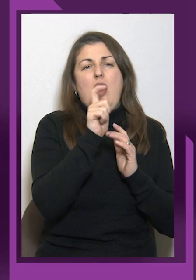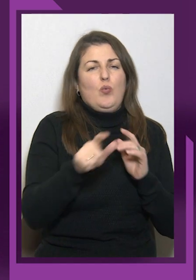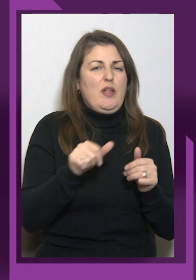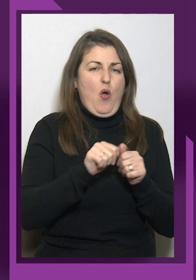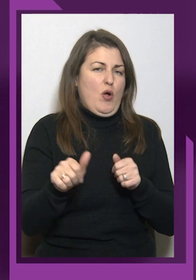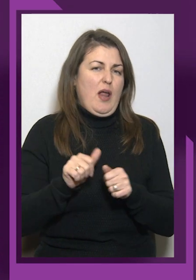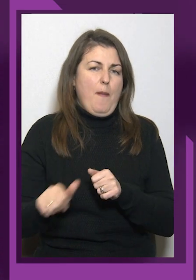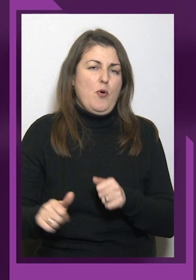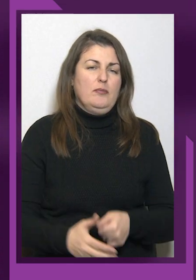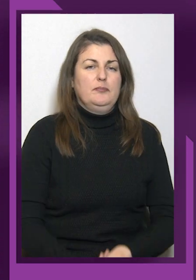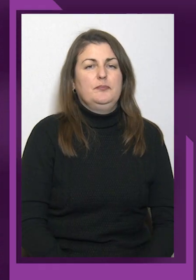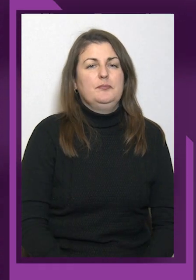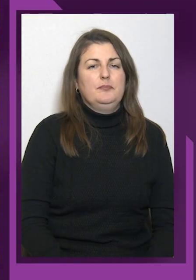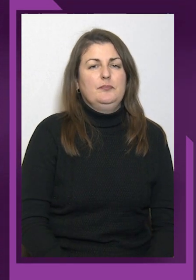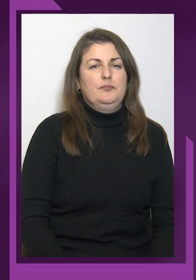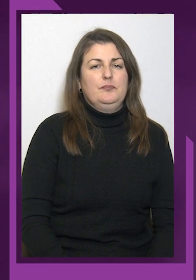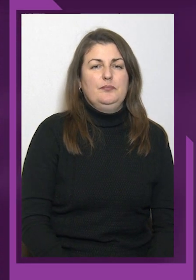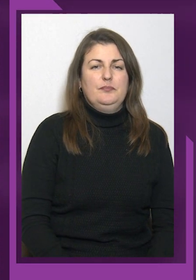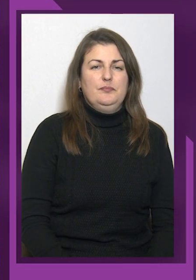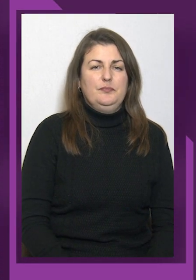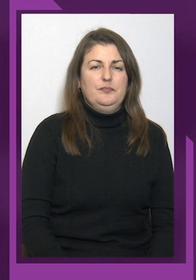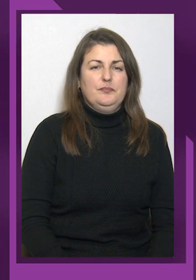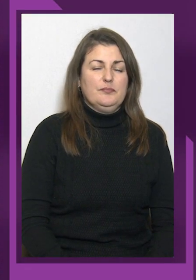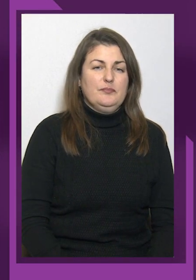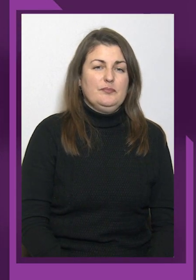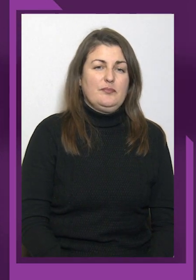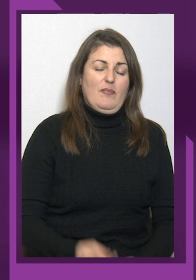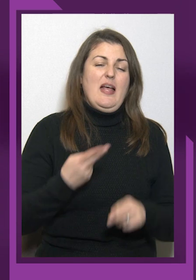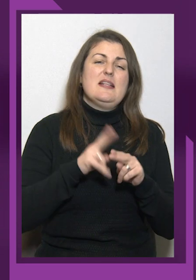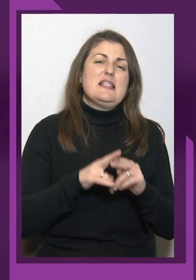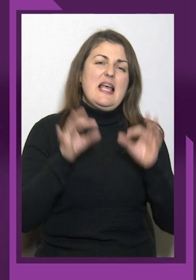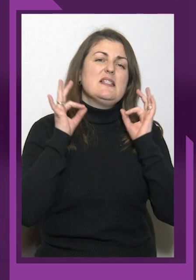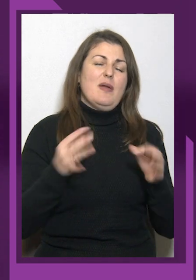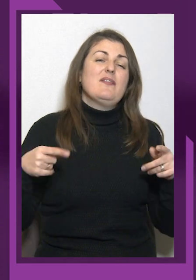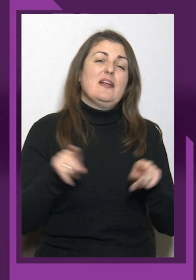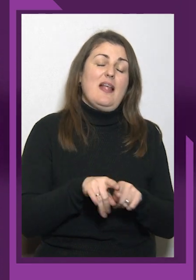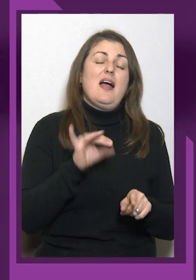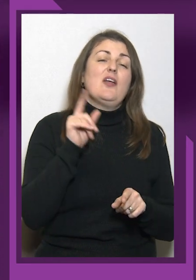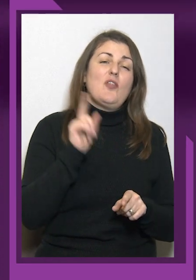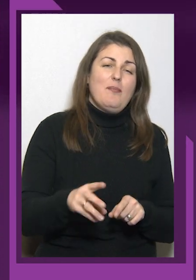Це справді так. Ну і тому побажання, кілька слів, пане Олександре.